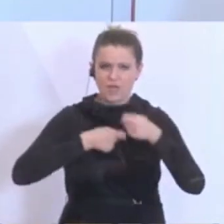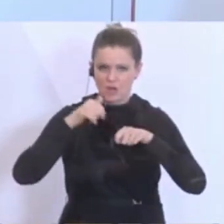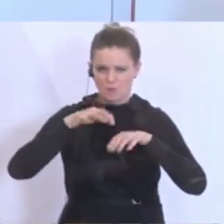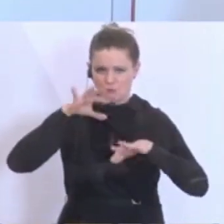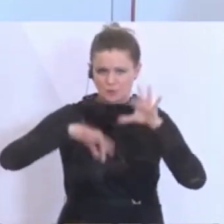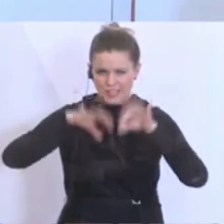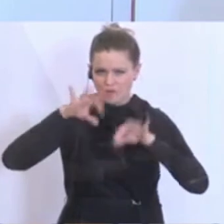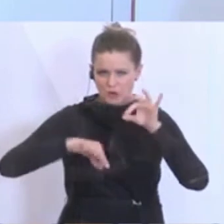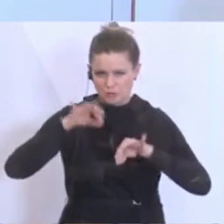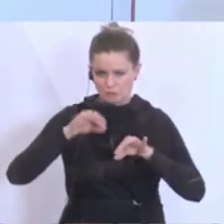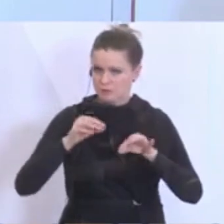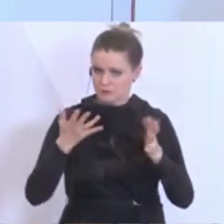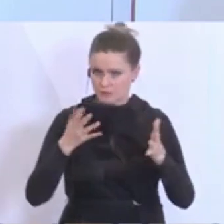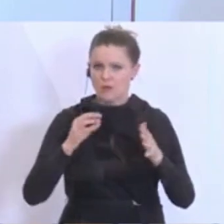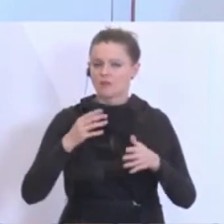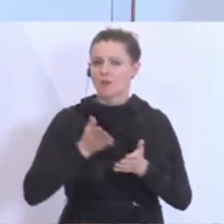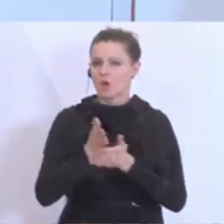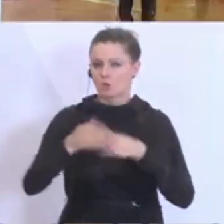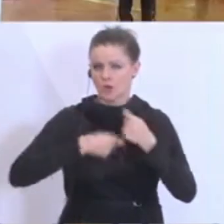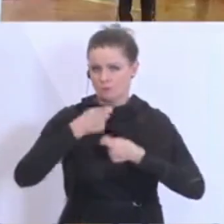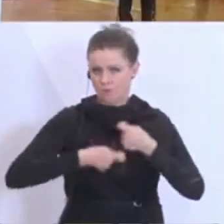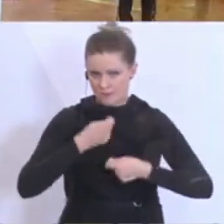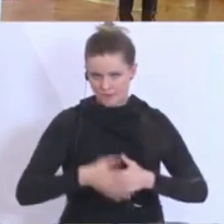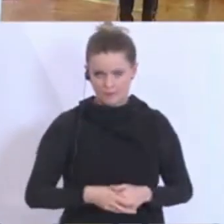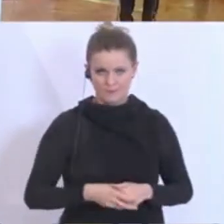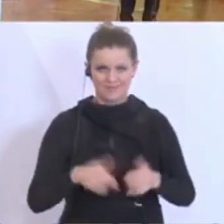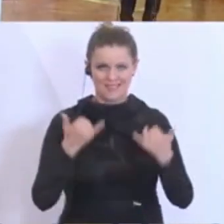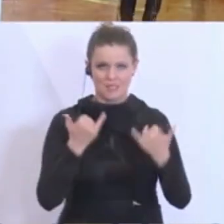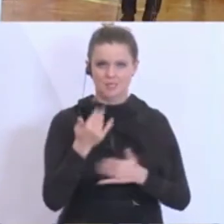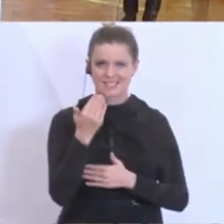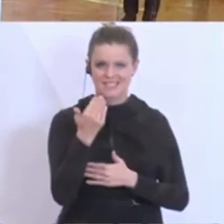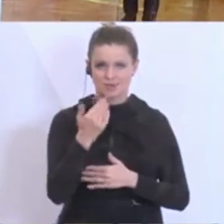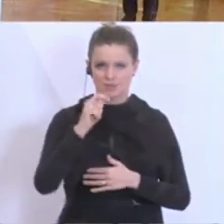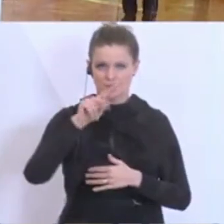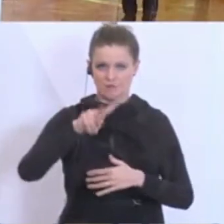müsste. So, Dankeschön. Dann kommen wir zur Servus-TV, bitte.